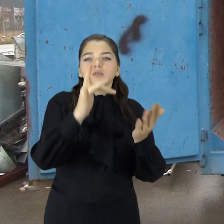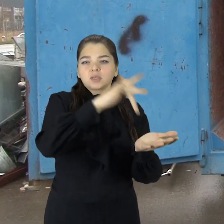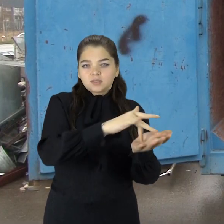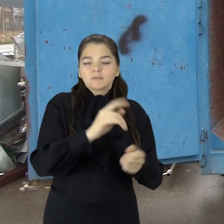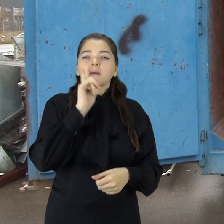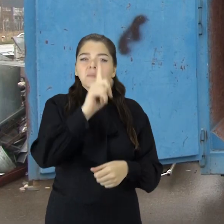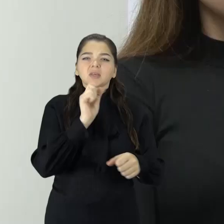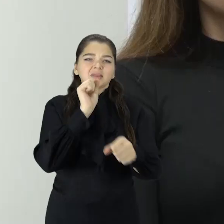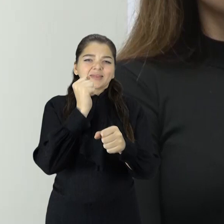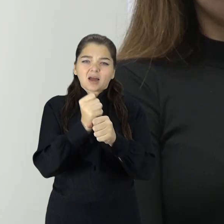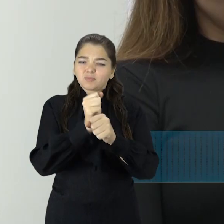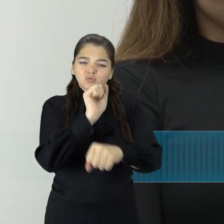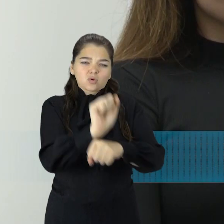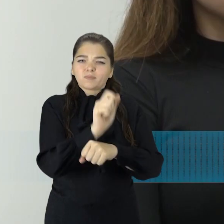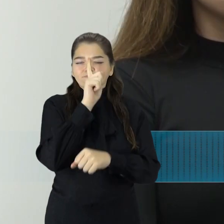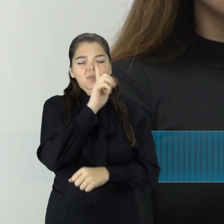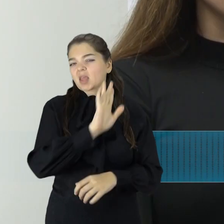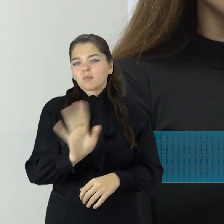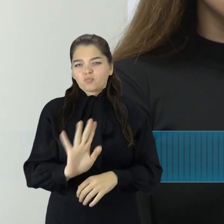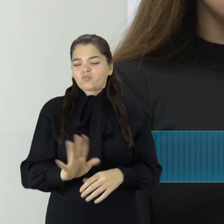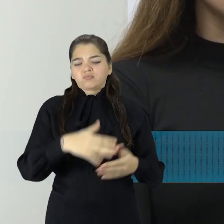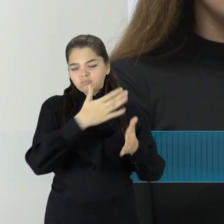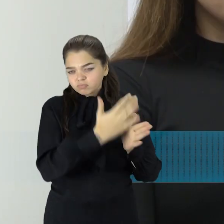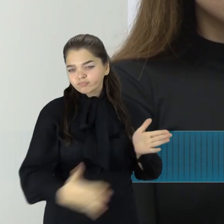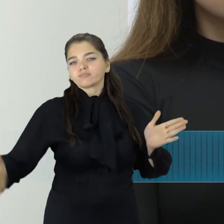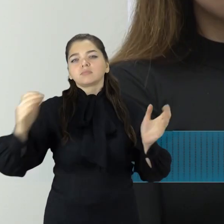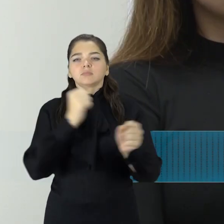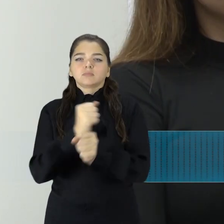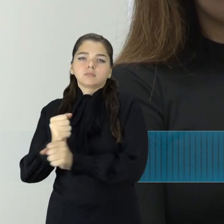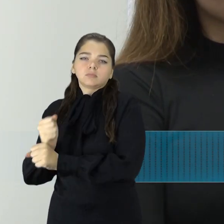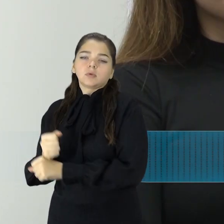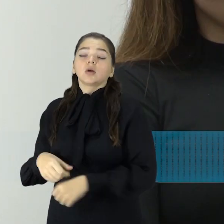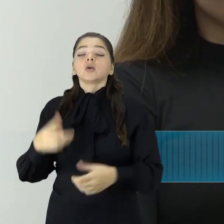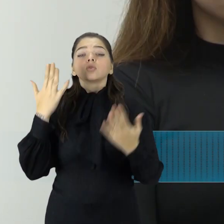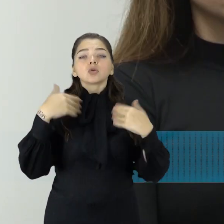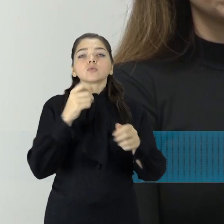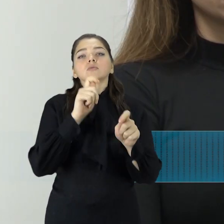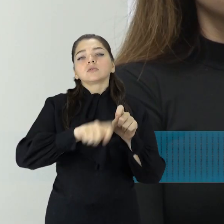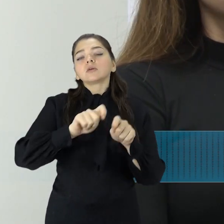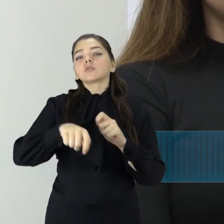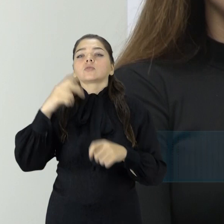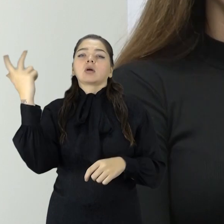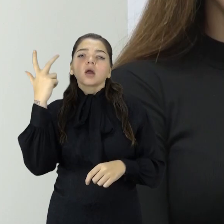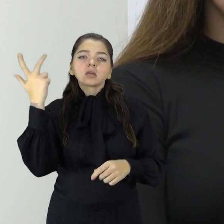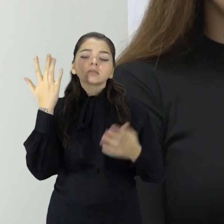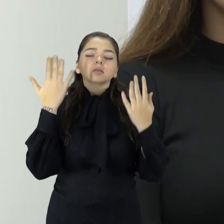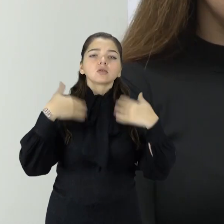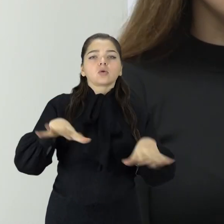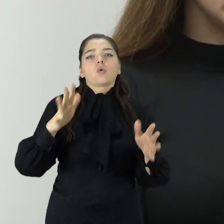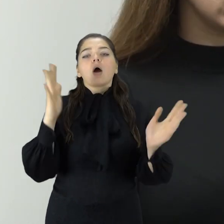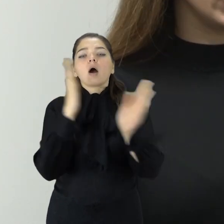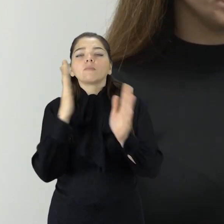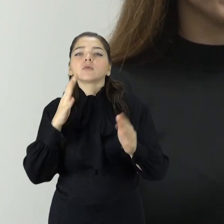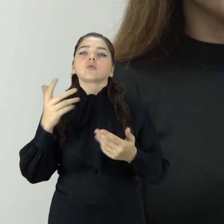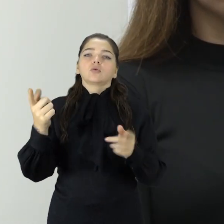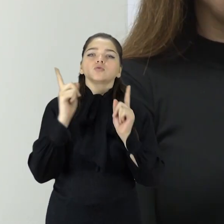sutrikdytas nebuvo. Jau tikrinomus ir priešgeisrinės gelbimus valdybos atstovai, taip pat ir aplinkos saugos